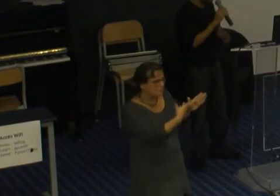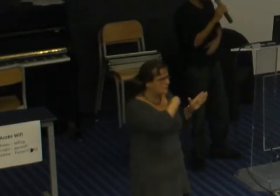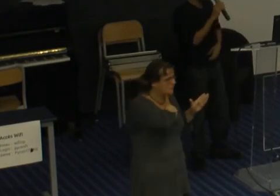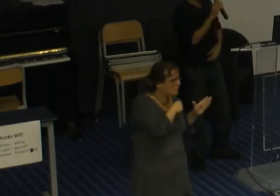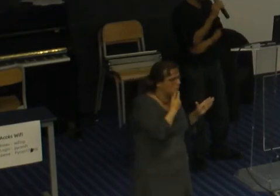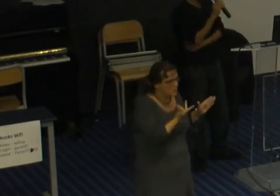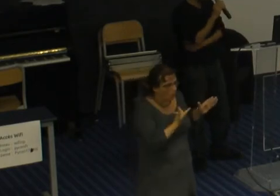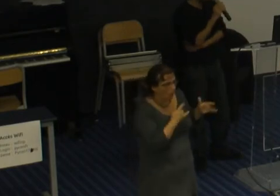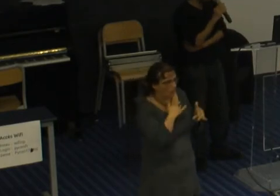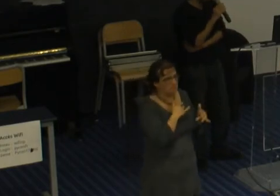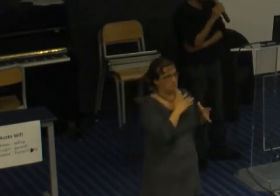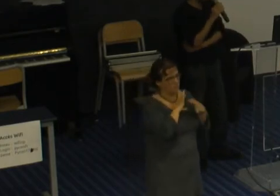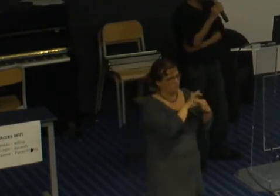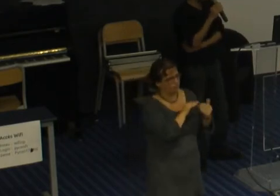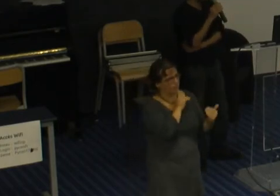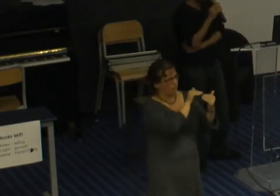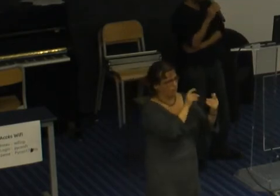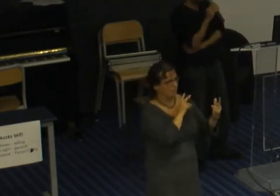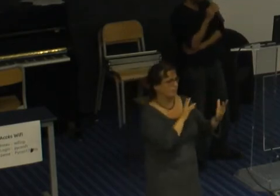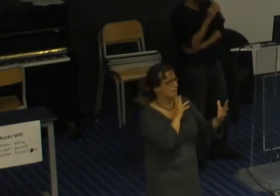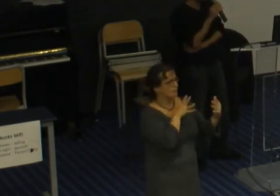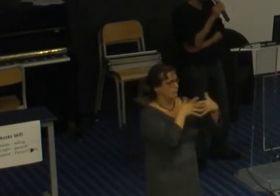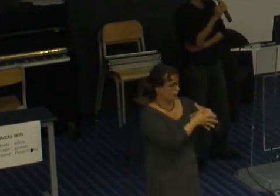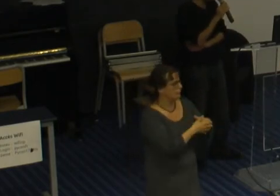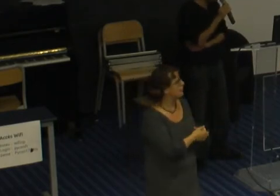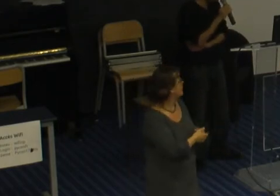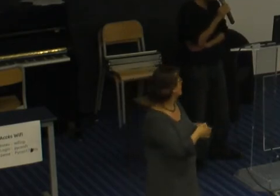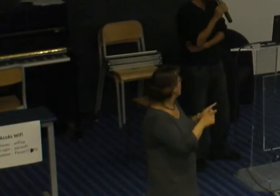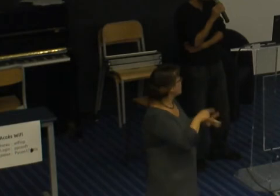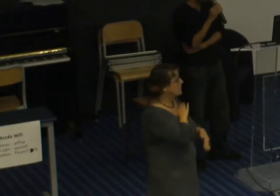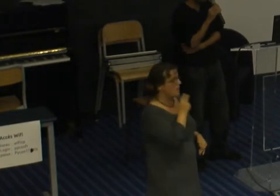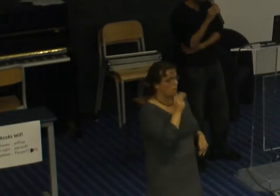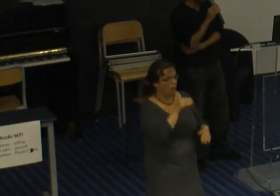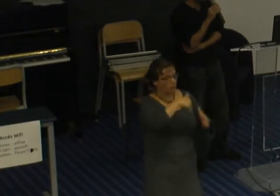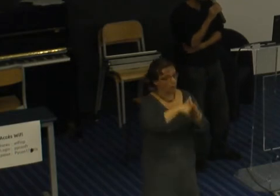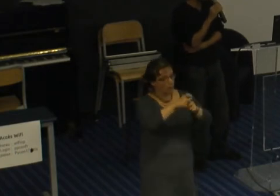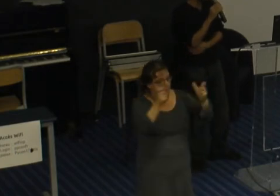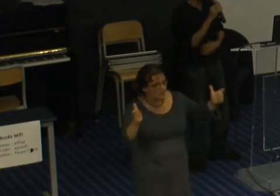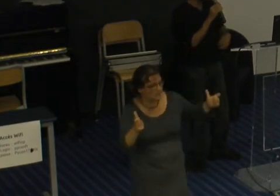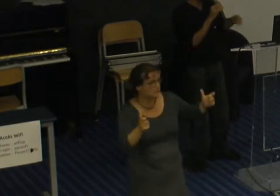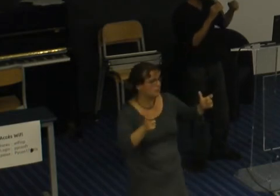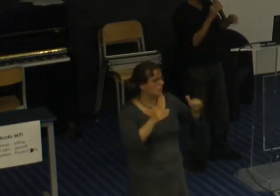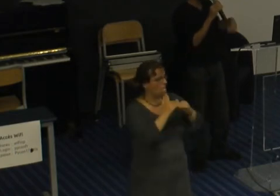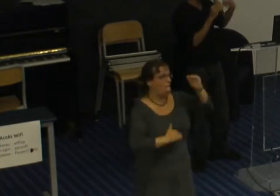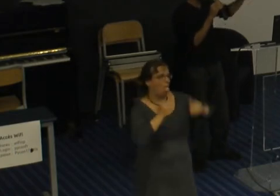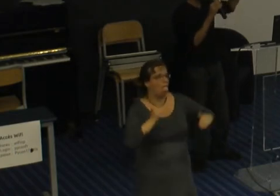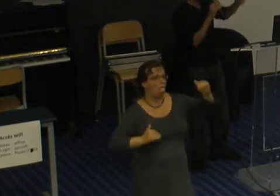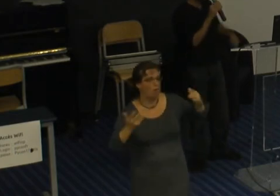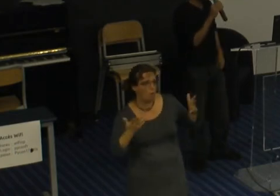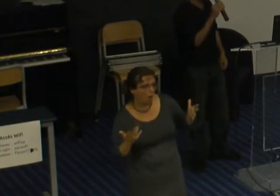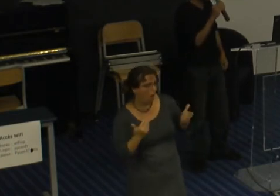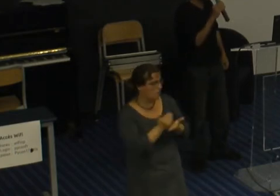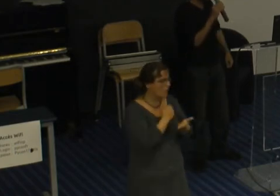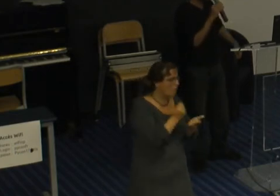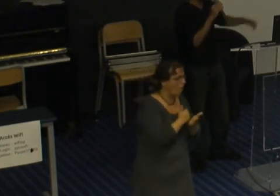il y aussi mesurer les inégalités au sein d'une entreprise ça va être le salaire ça va être l'avancement pas pour dire ben je vais promouvoir telle